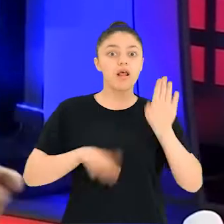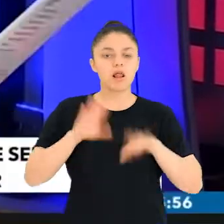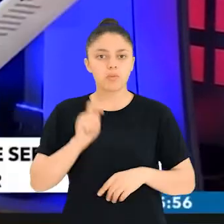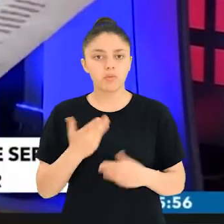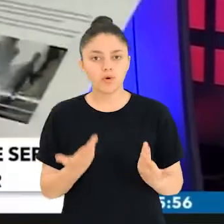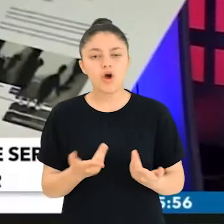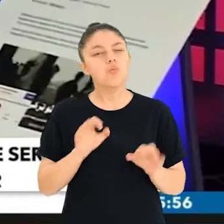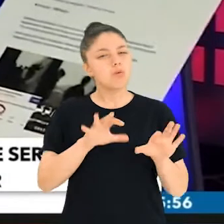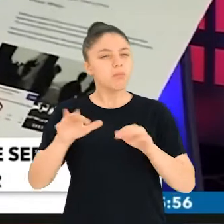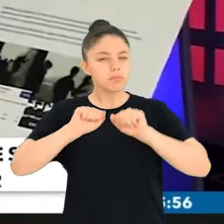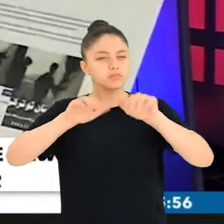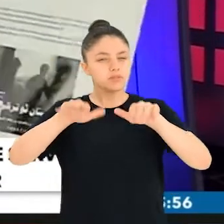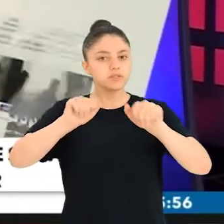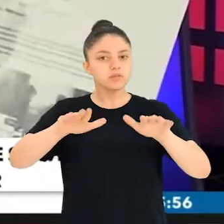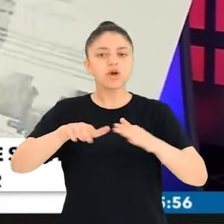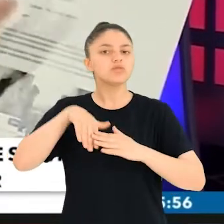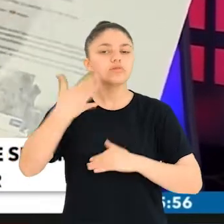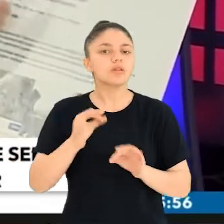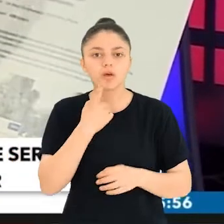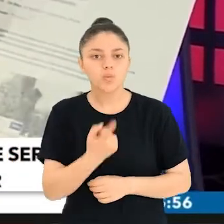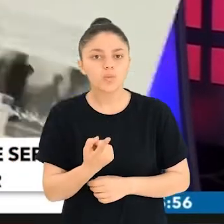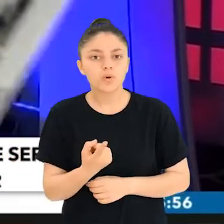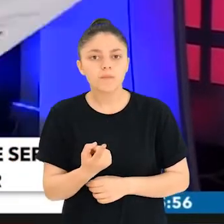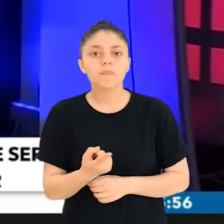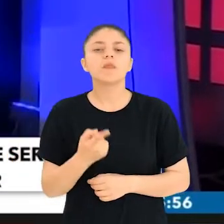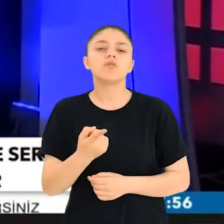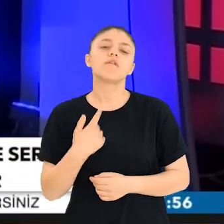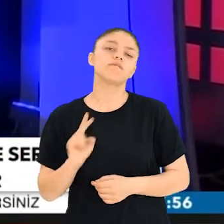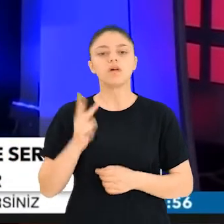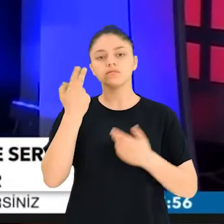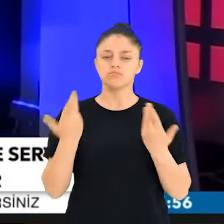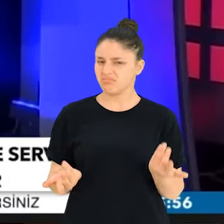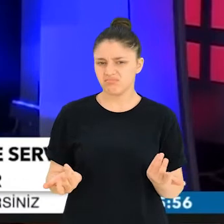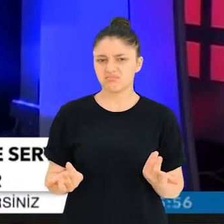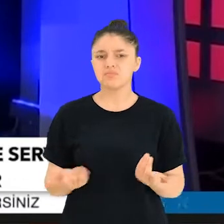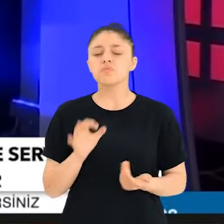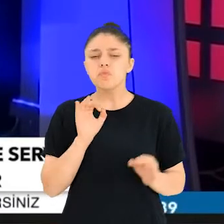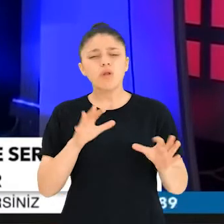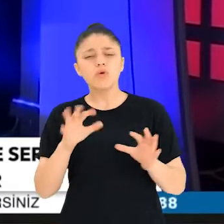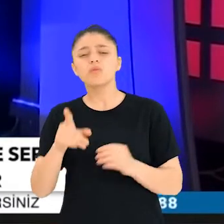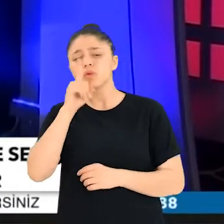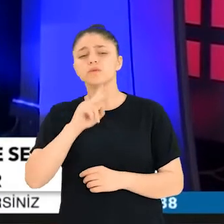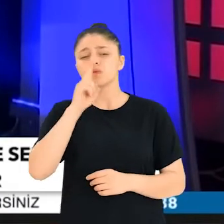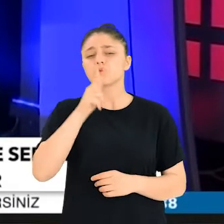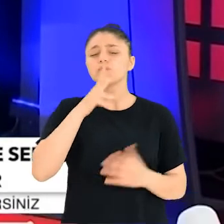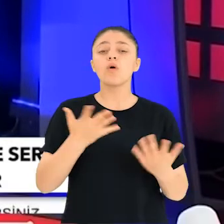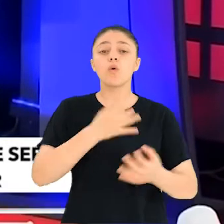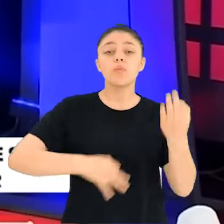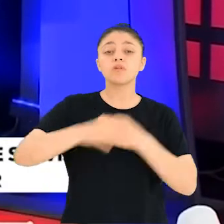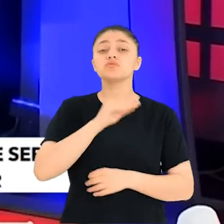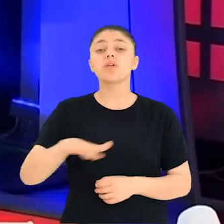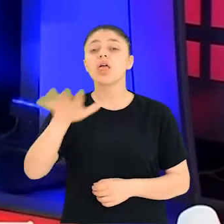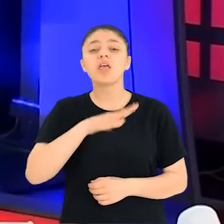olarak kullanıyorlar. Yine bu kadar paylaşım yapıldıktan sonra velhasıl deyip bundan vazgeçen bir hal. Şimdi şunu söyleyeyim. Böyle yüzlerce operasyon